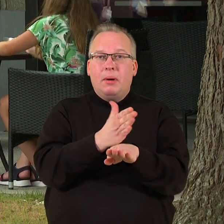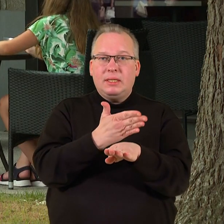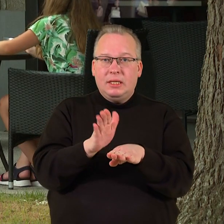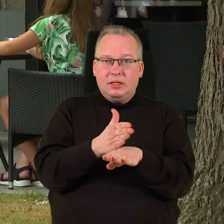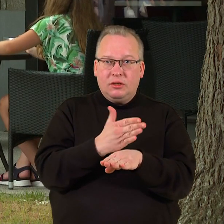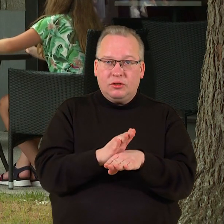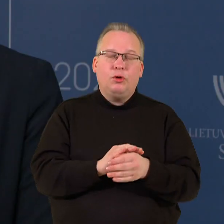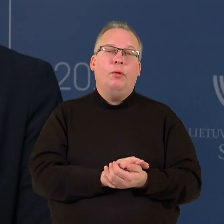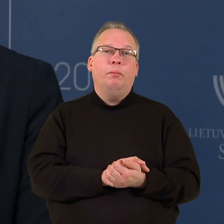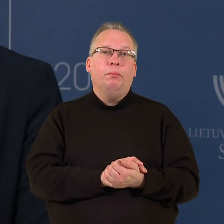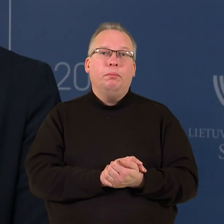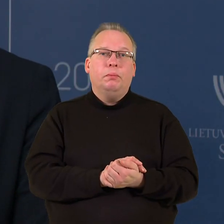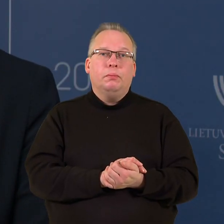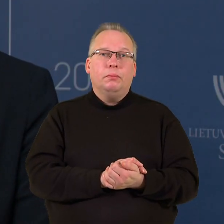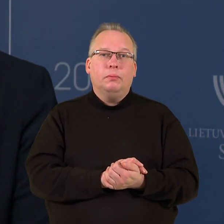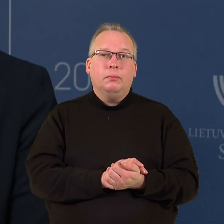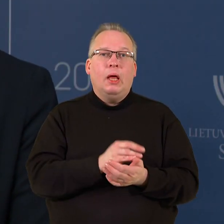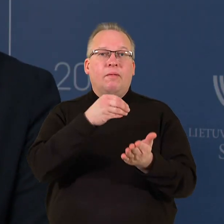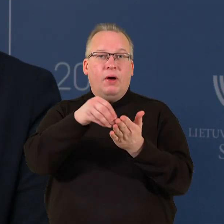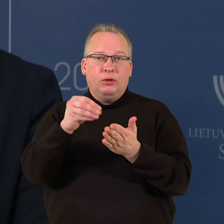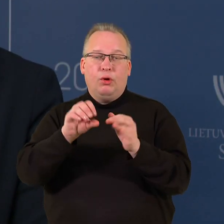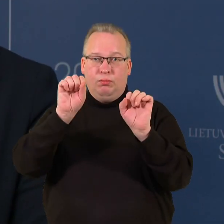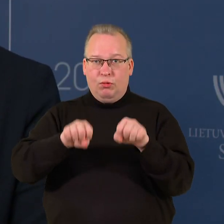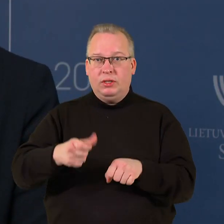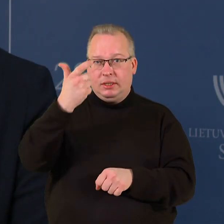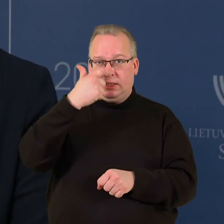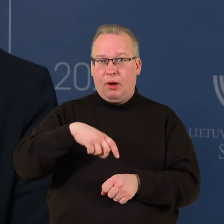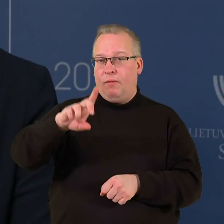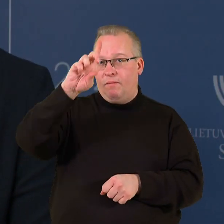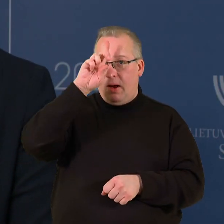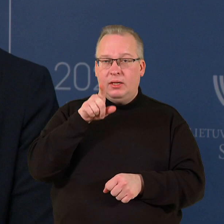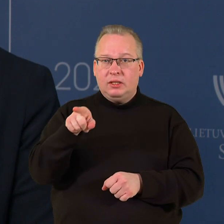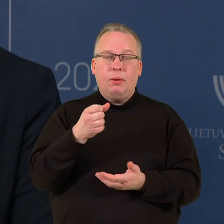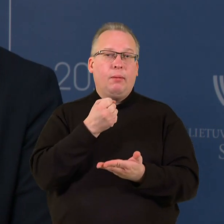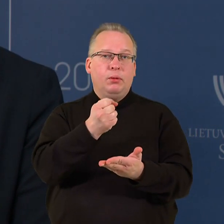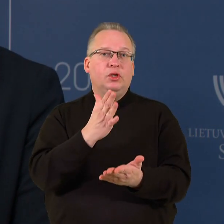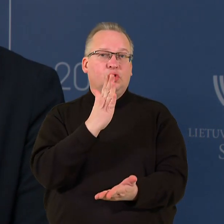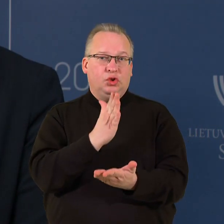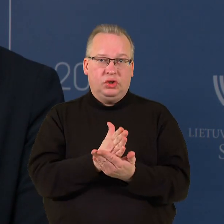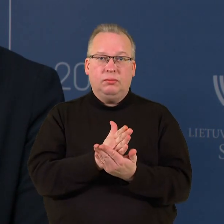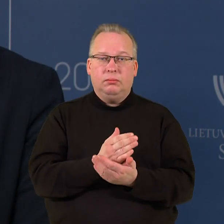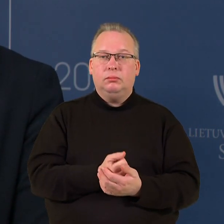vartojimas, tai gali sauliaisti valstybės, kurių biudžetai yra